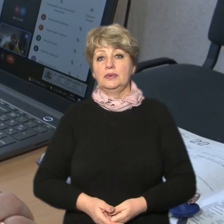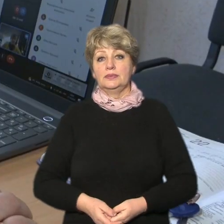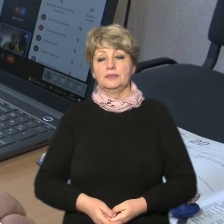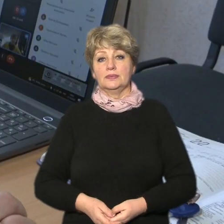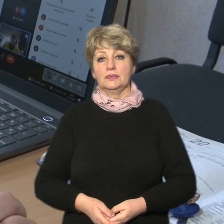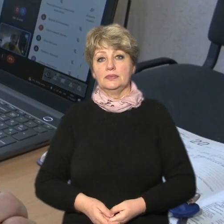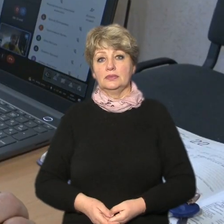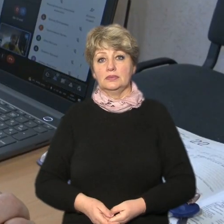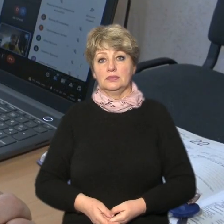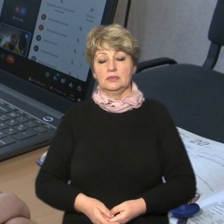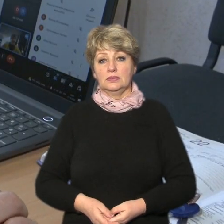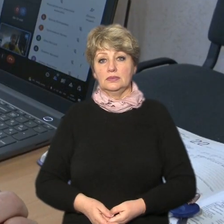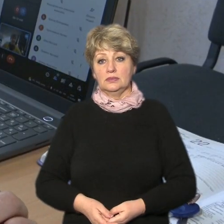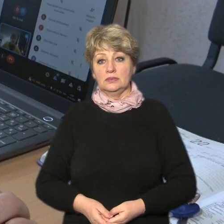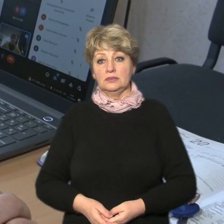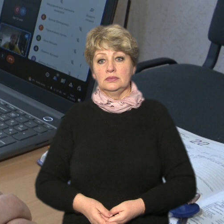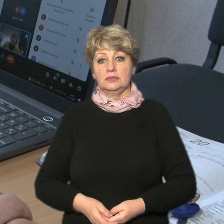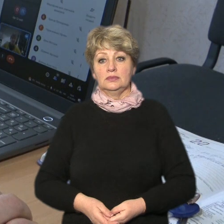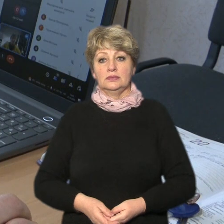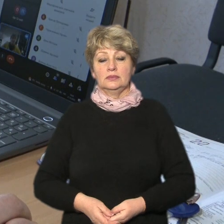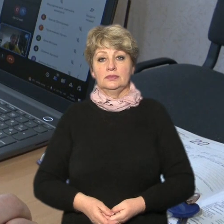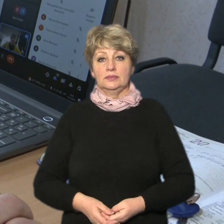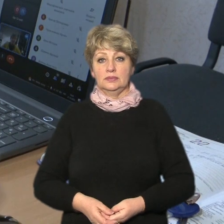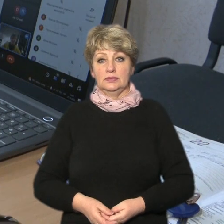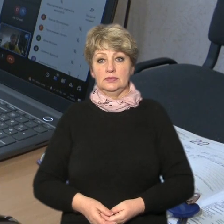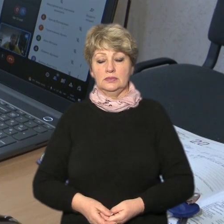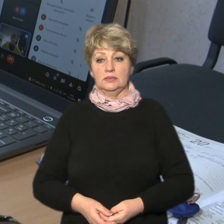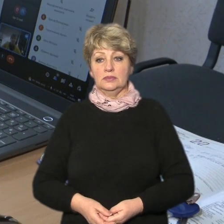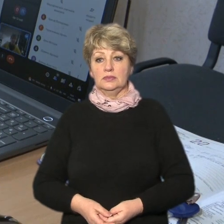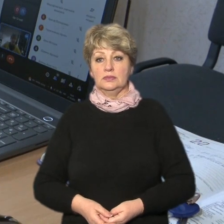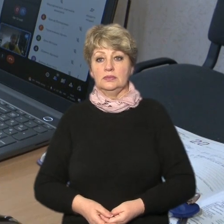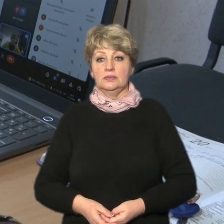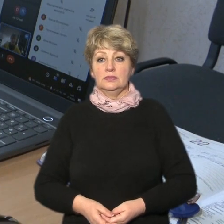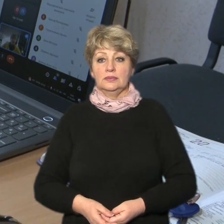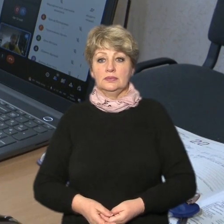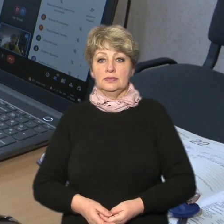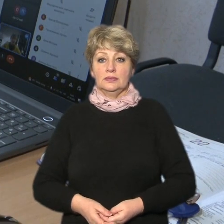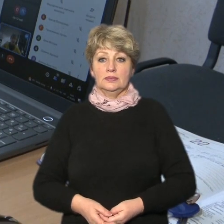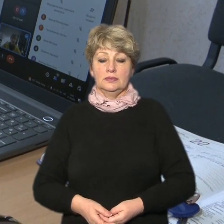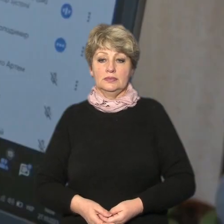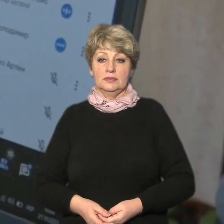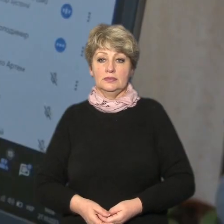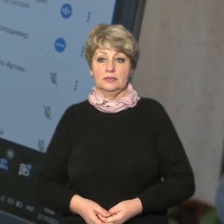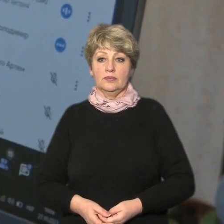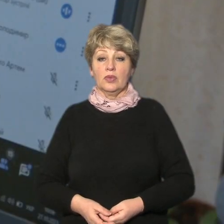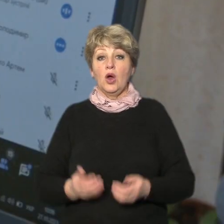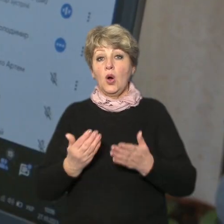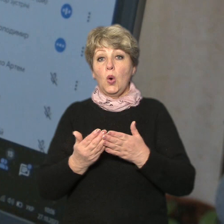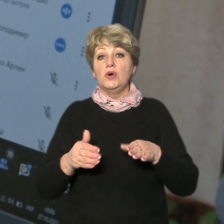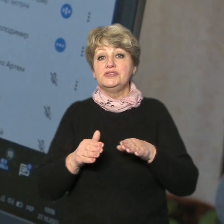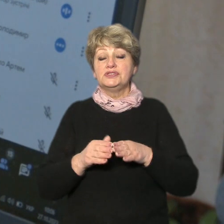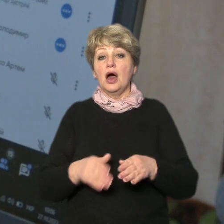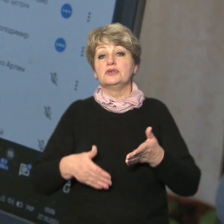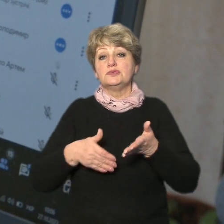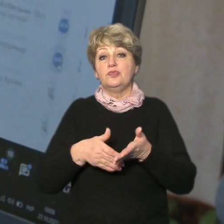вами площу бічної поверхні якщо можемо то Володя підкажіть будь ласка за якою формулою ось так за допомогою